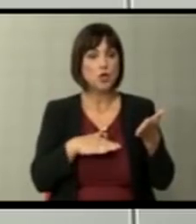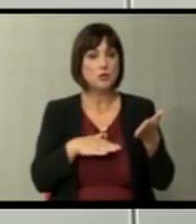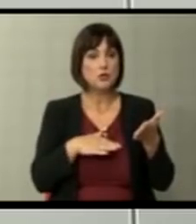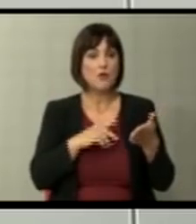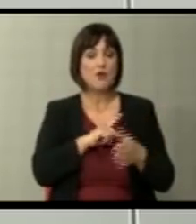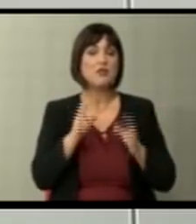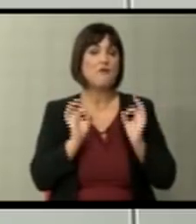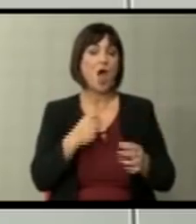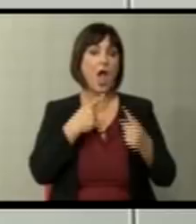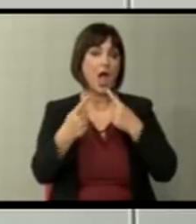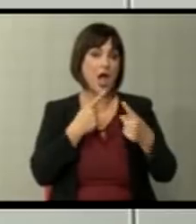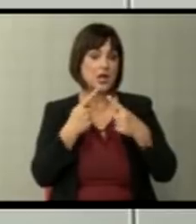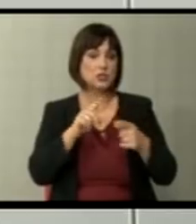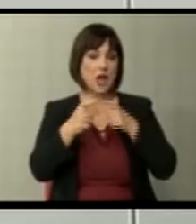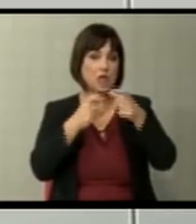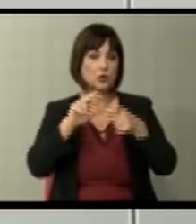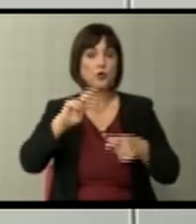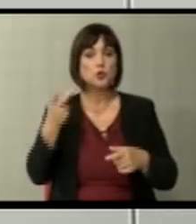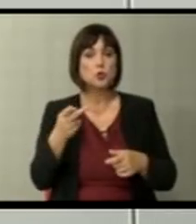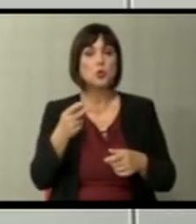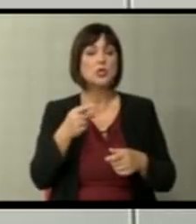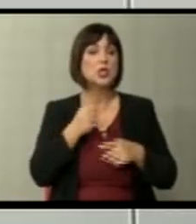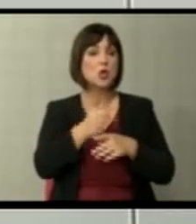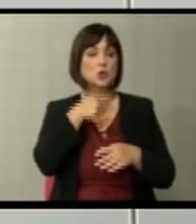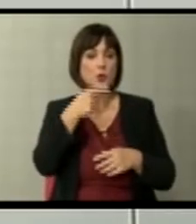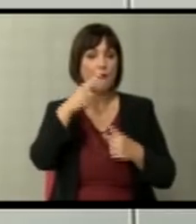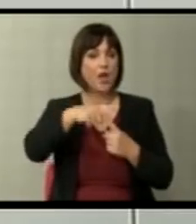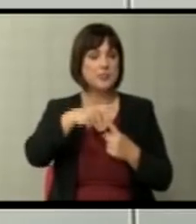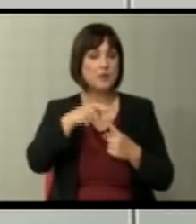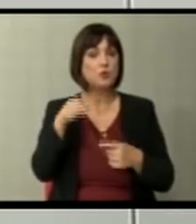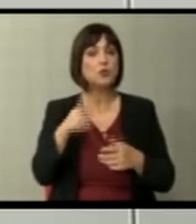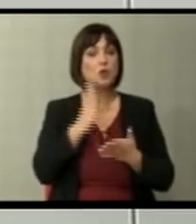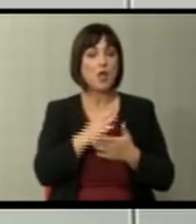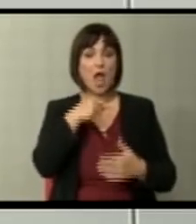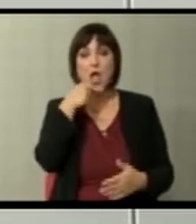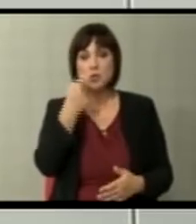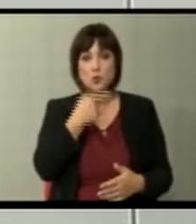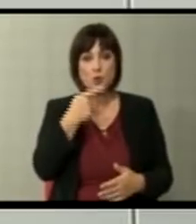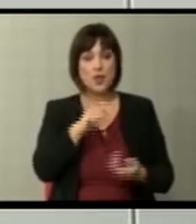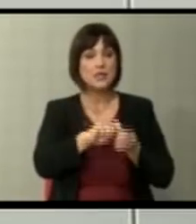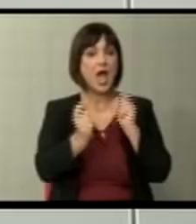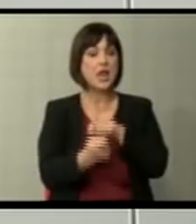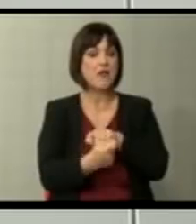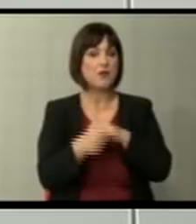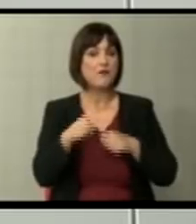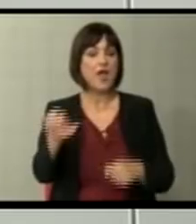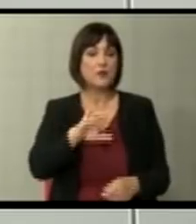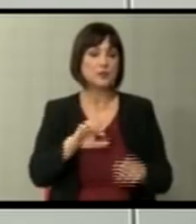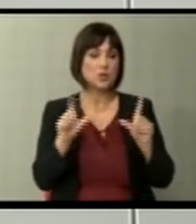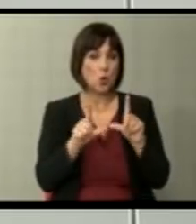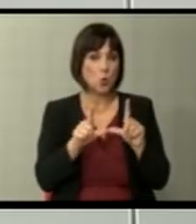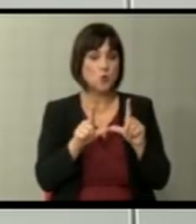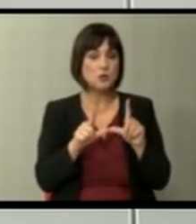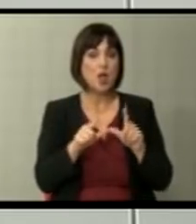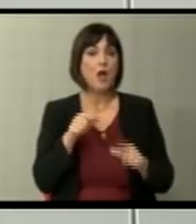во неформалниот разговор со другите соговорници, говоревме на тата, има ошто тогаш тие говорат за реформи во Европската Унија.